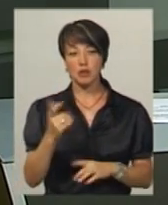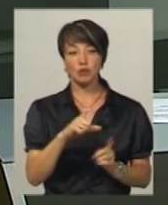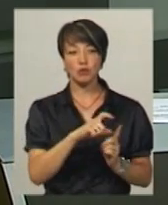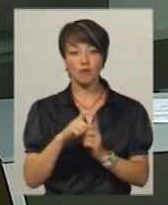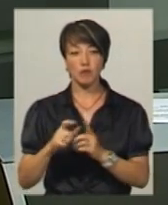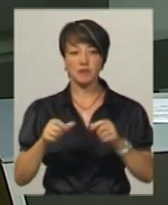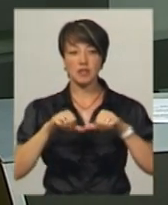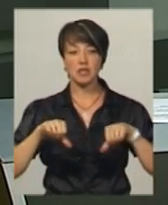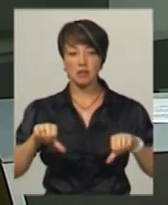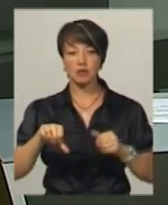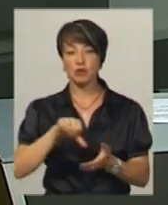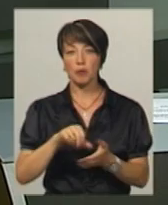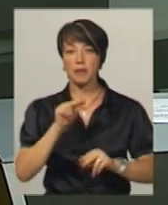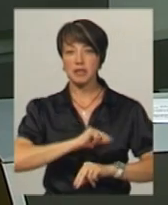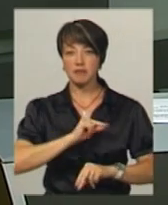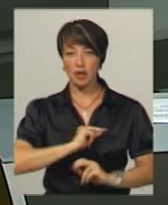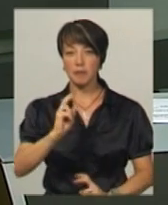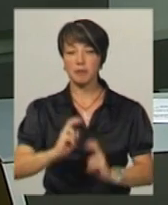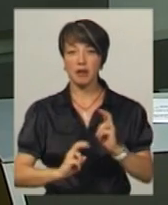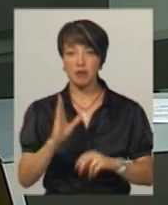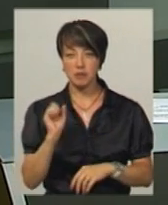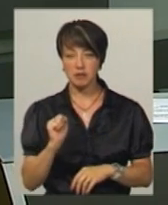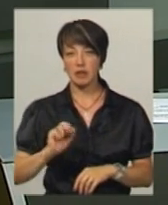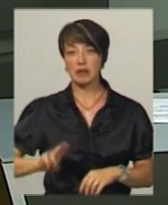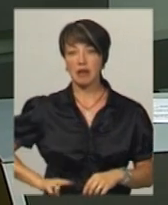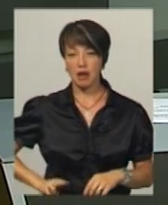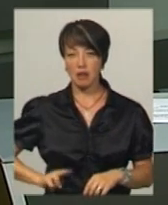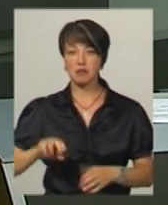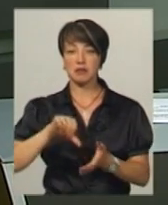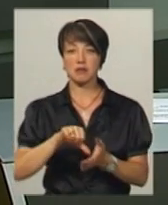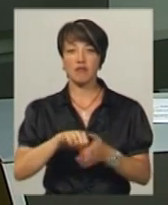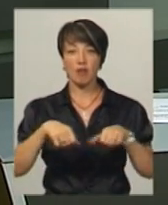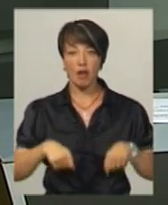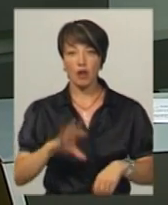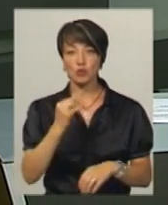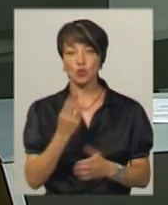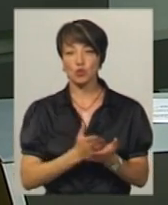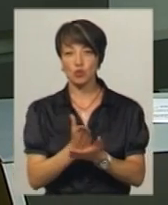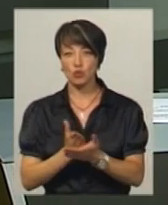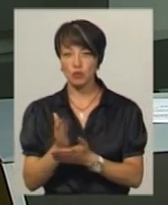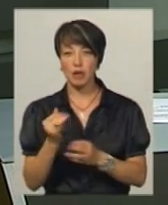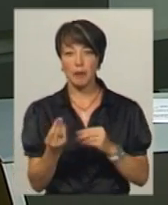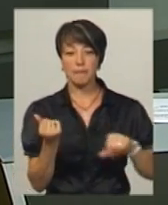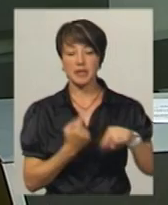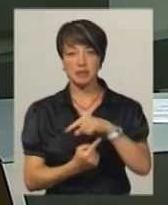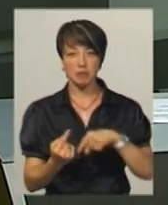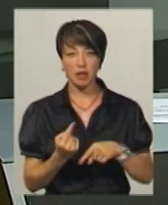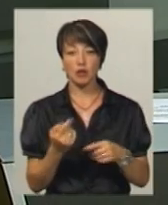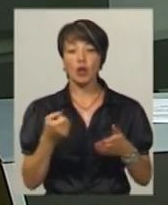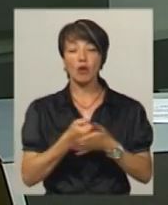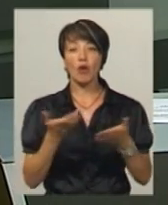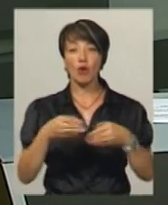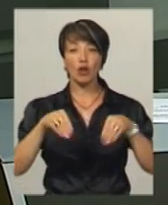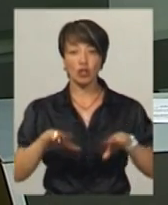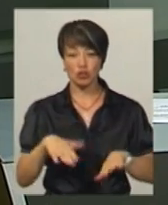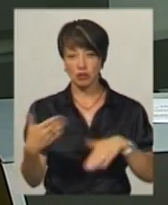словами, у засіданні беруть участь працівники підприємства, дирекція, представники влади, соціальних служб та підприємці. До якого рішення